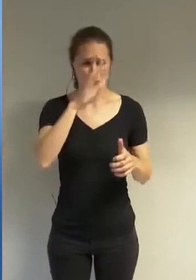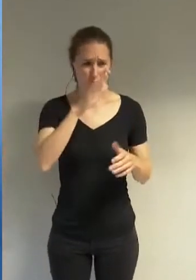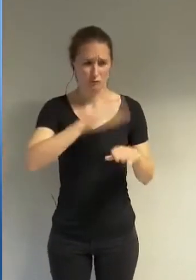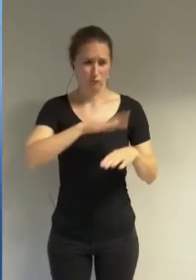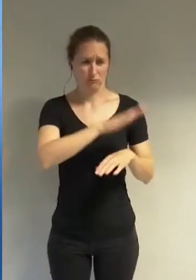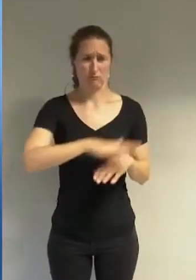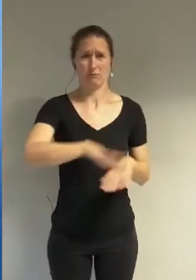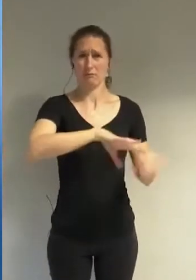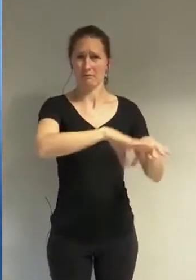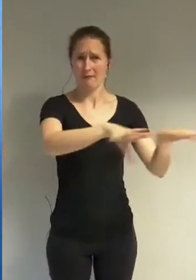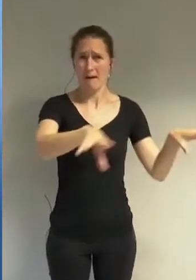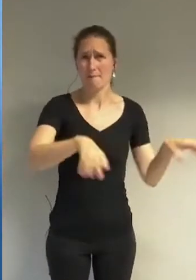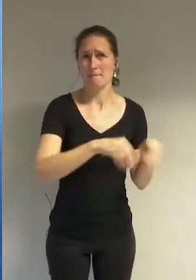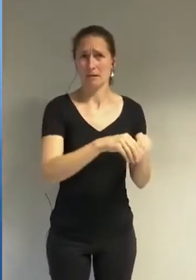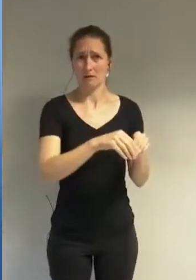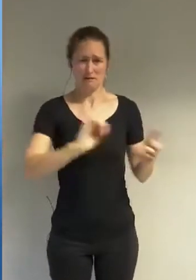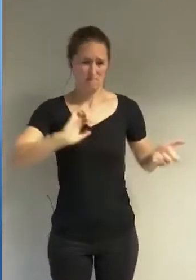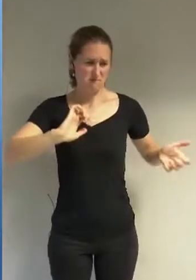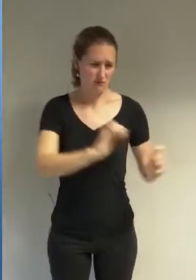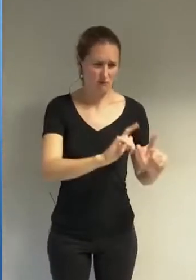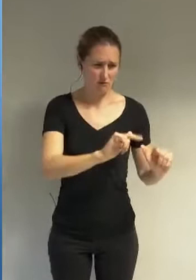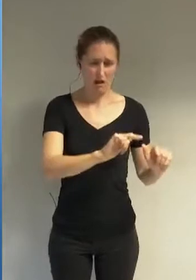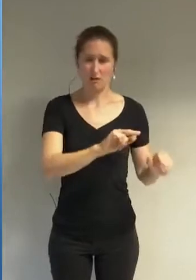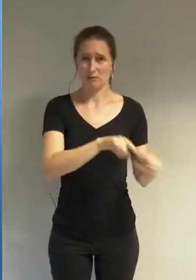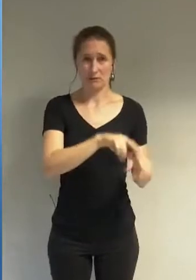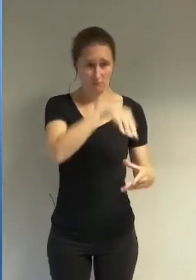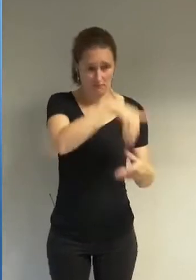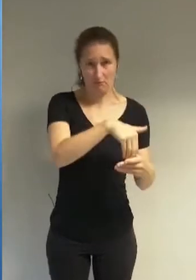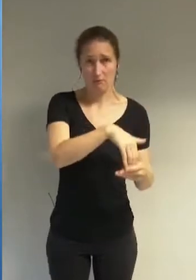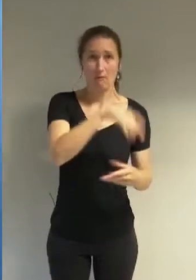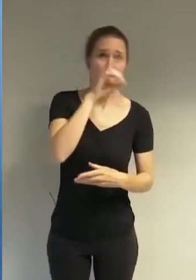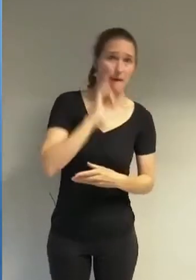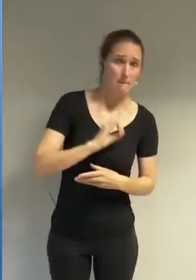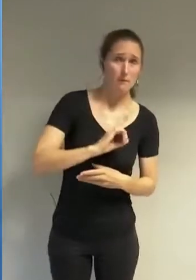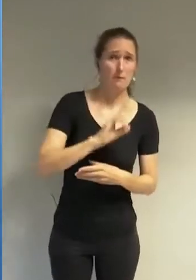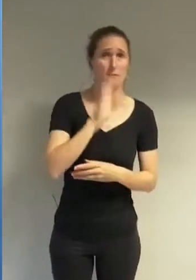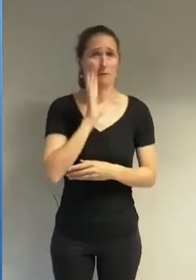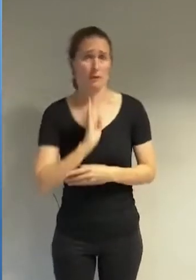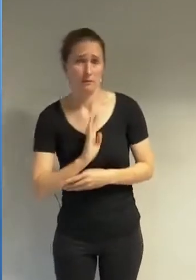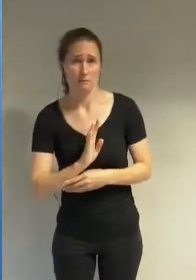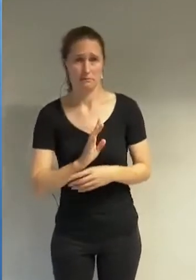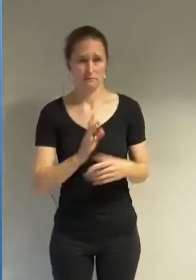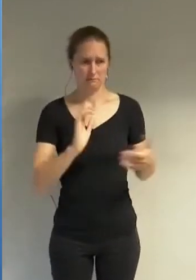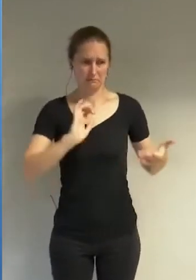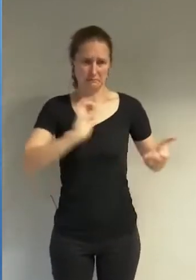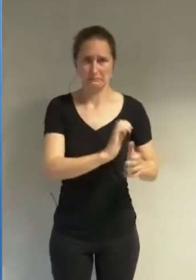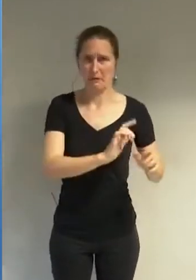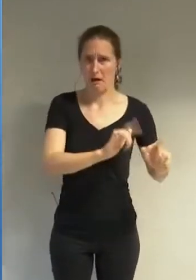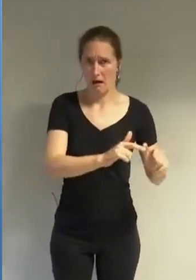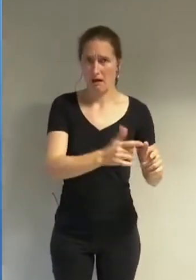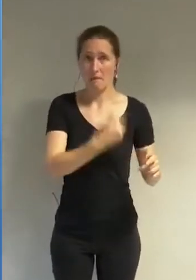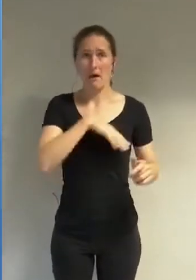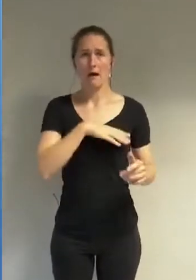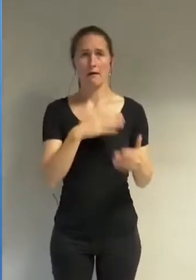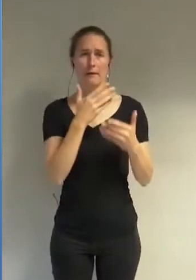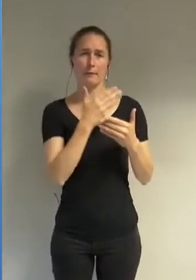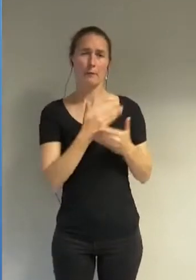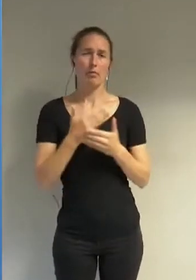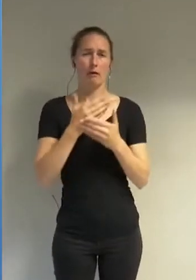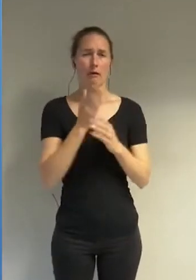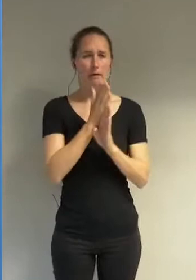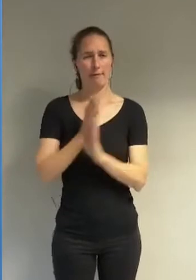familles sur les filles les adolescentes et les femmes pensez-vous réellement que les dispositifs d'aide